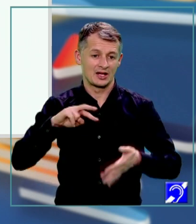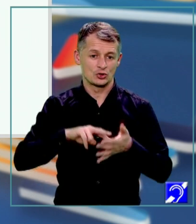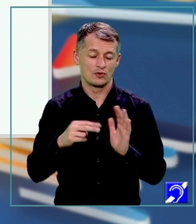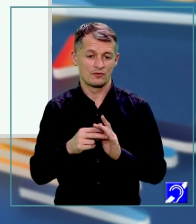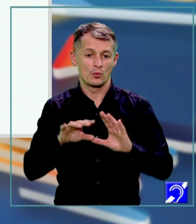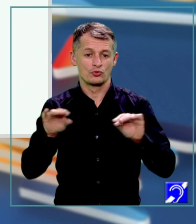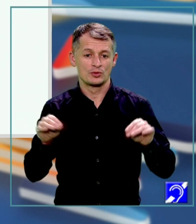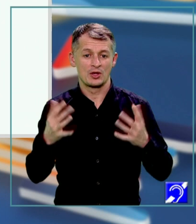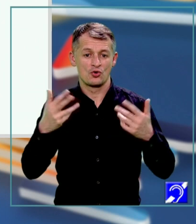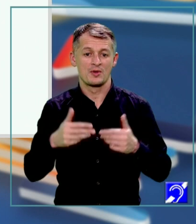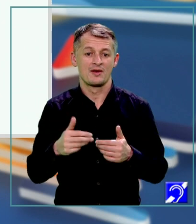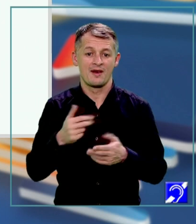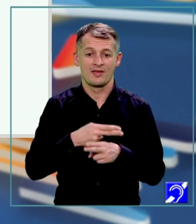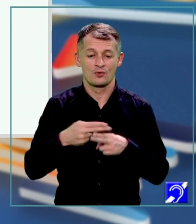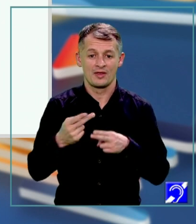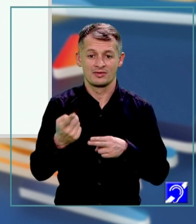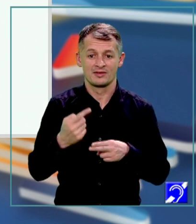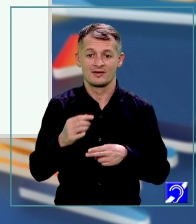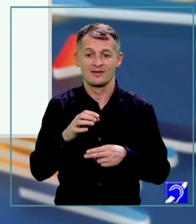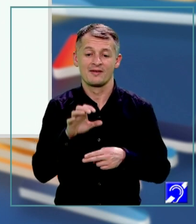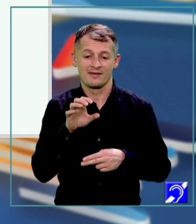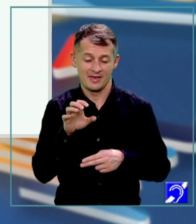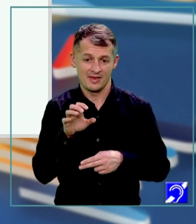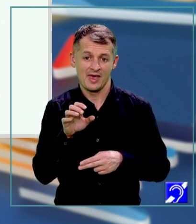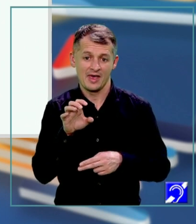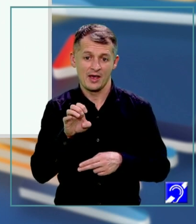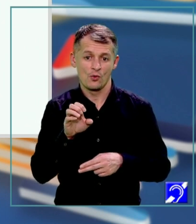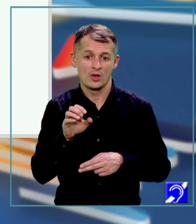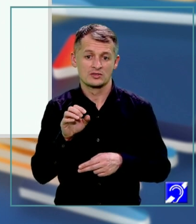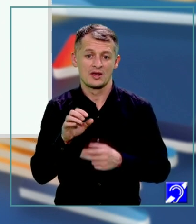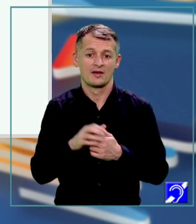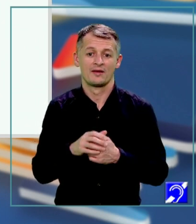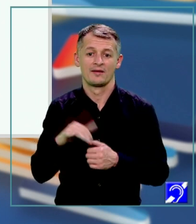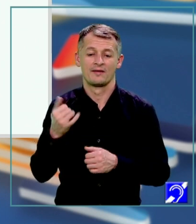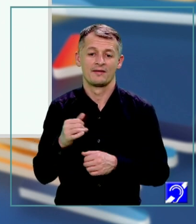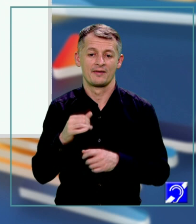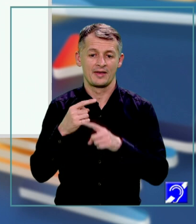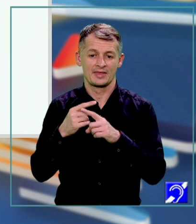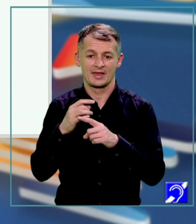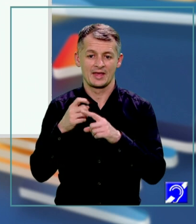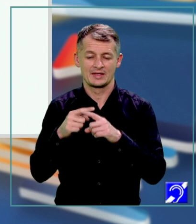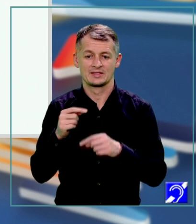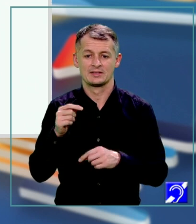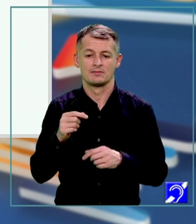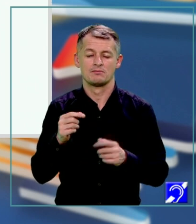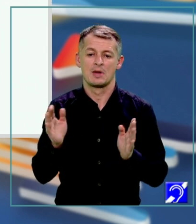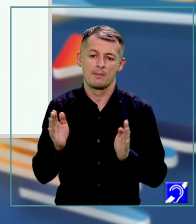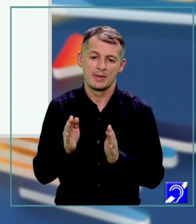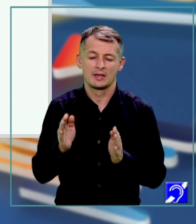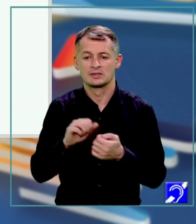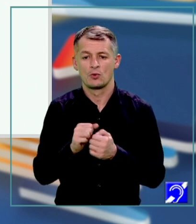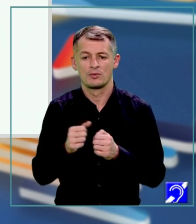în ecuația edx mai mic sau egal ca 10. Haideți să ne uităm la expresie. Ce observăm? Prima